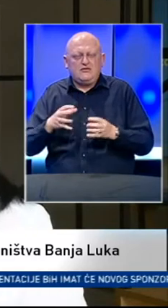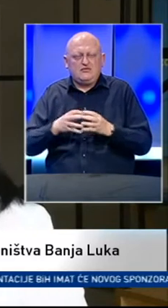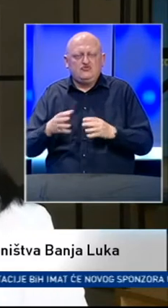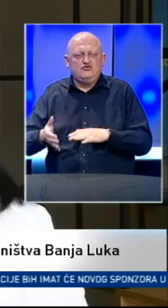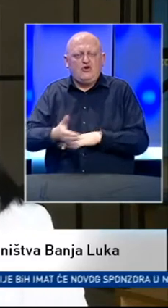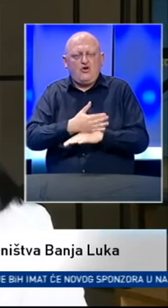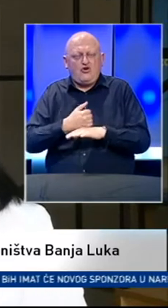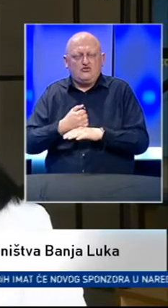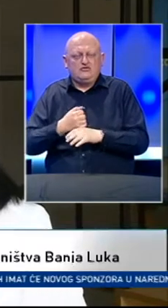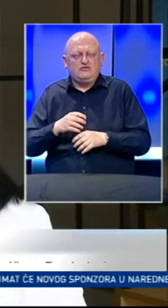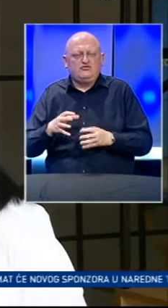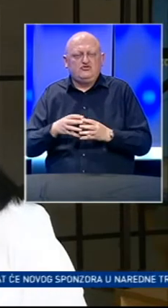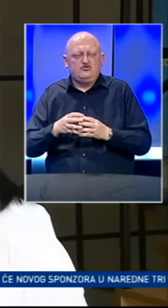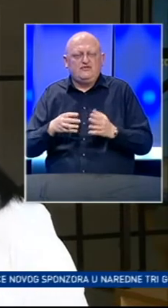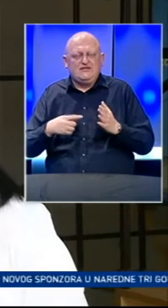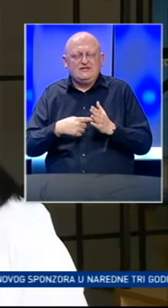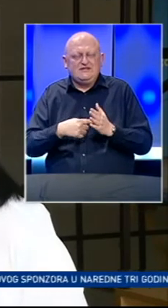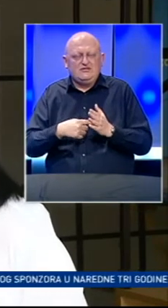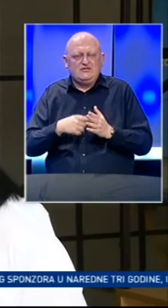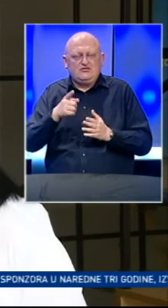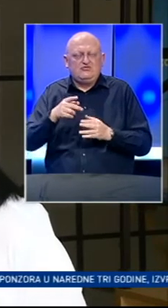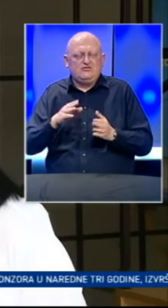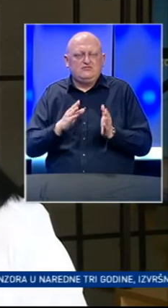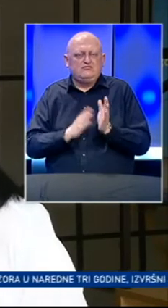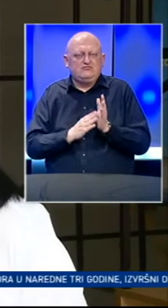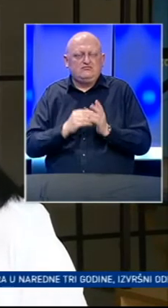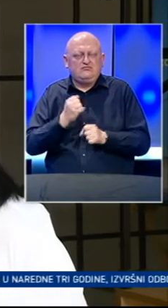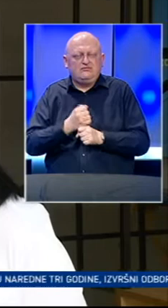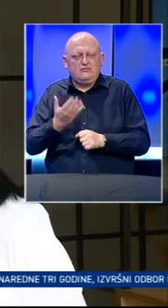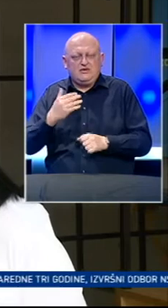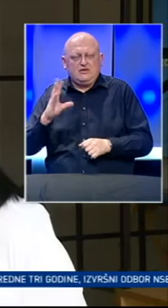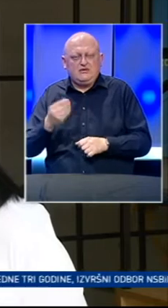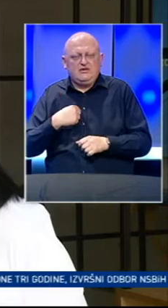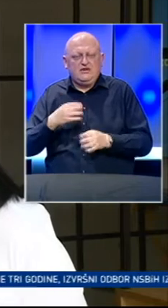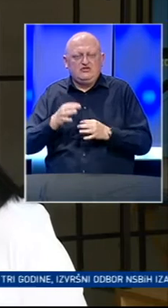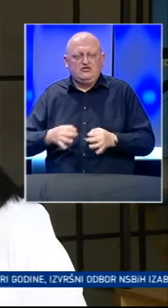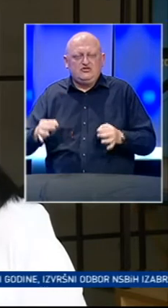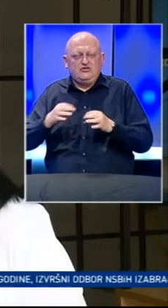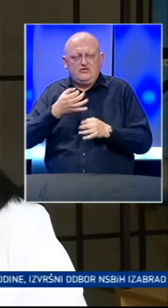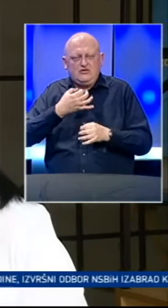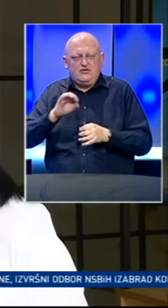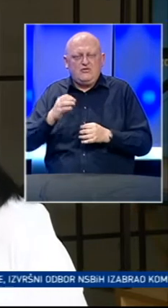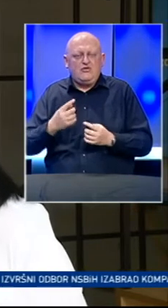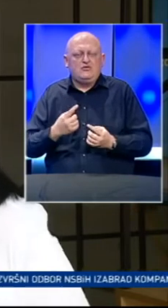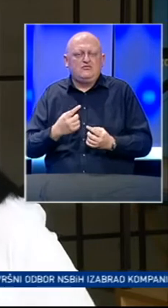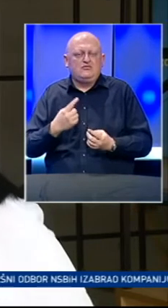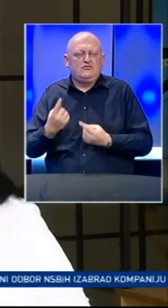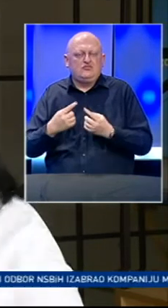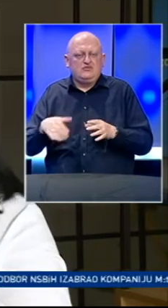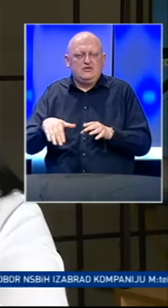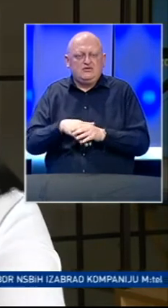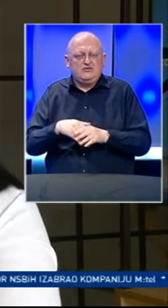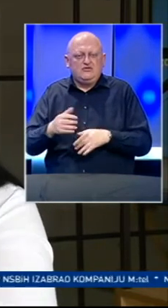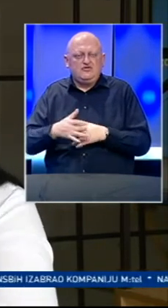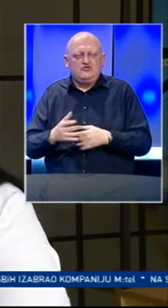koristi, dakle ostvarivanje društvenih ciljeva. Tu se, na primjer, radi prije svega kroz naš projekat o poboljšanju prilika za zapošljavanje i